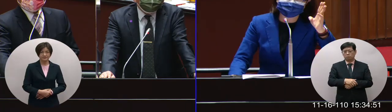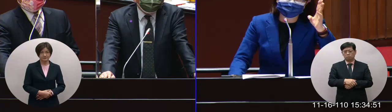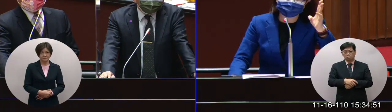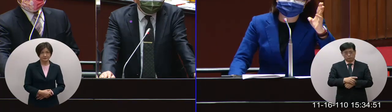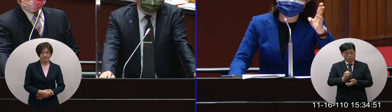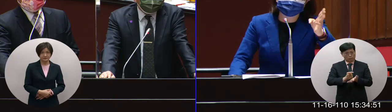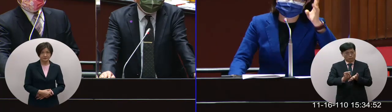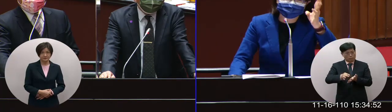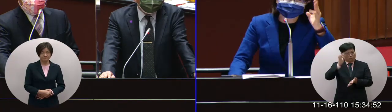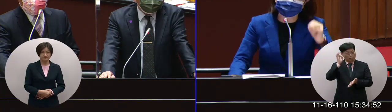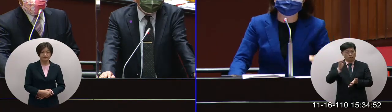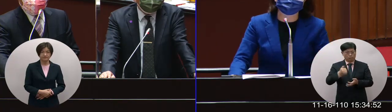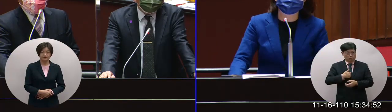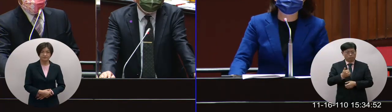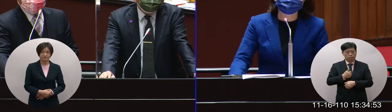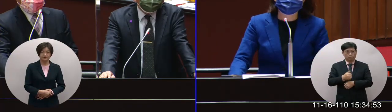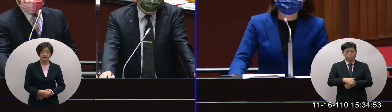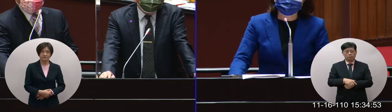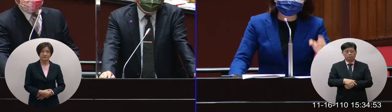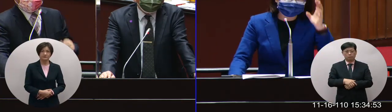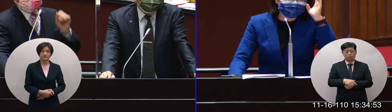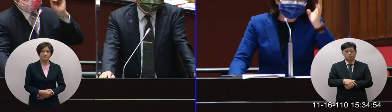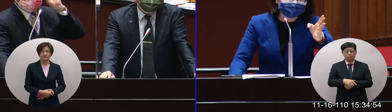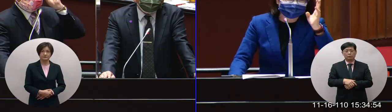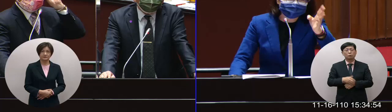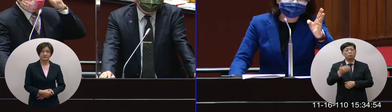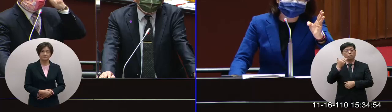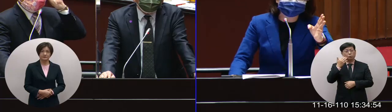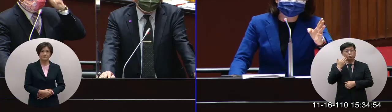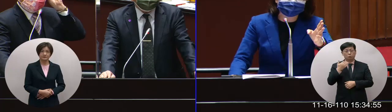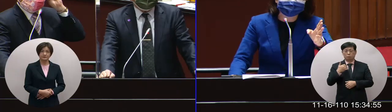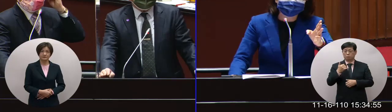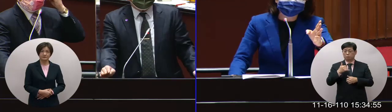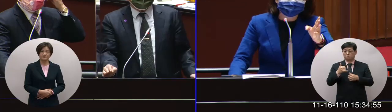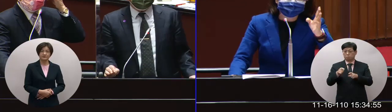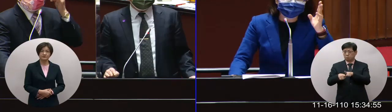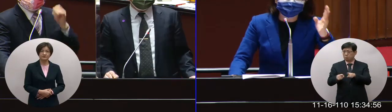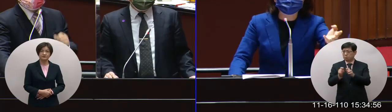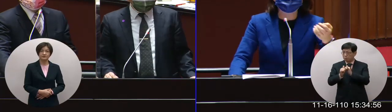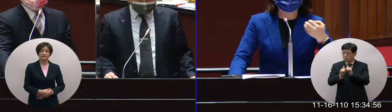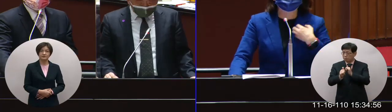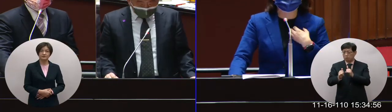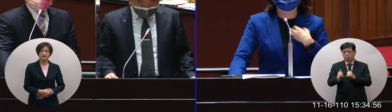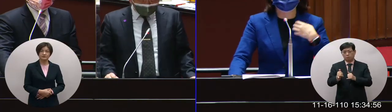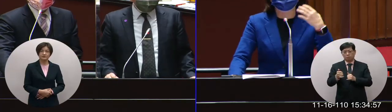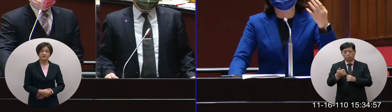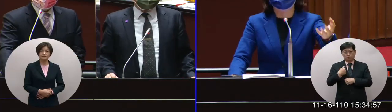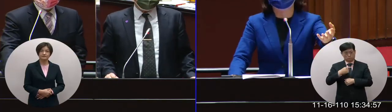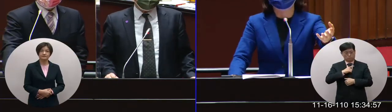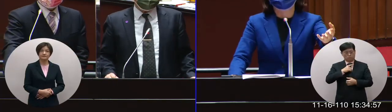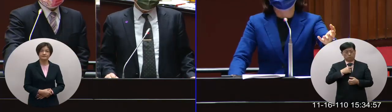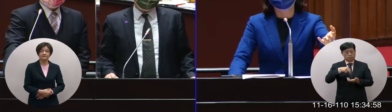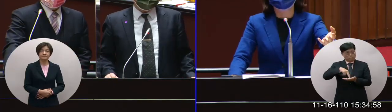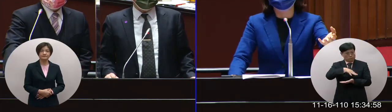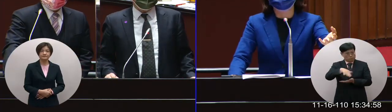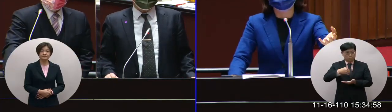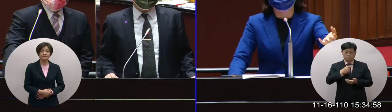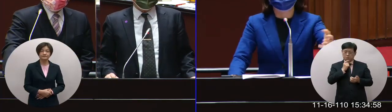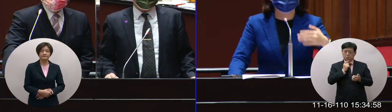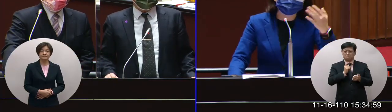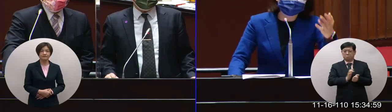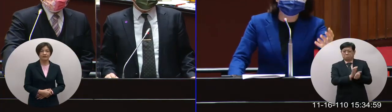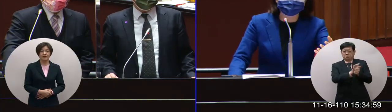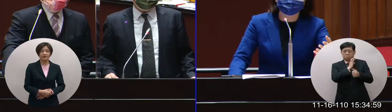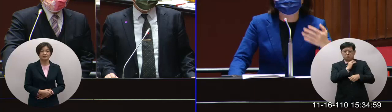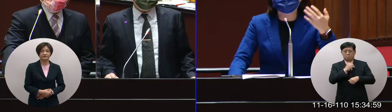大錢喔院長或是院長這是大錢所以如果民眾現在不管在我們立場我們覺得你們是戶高